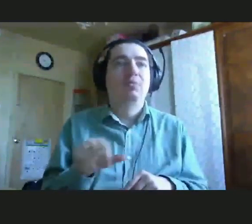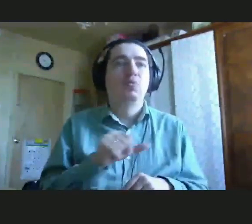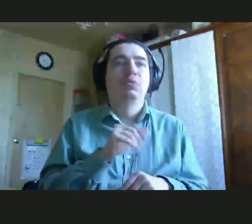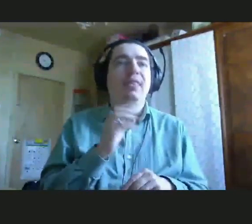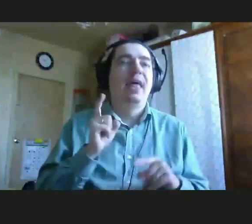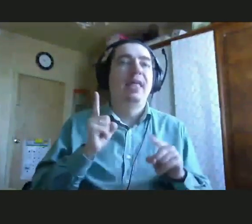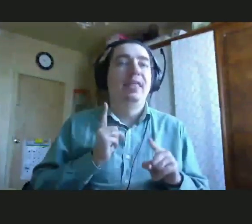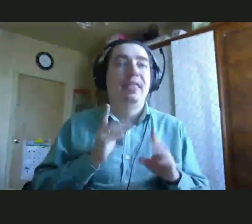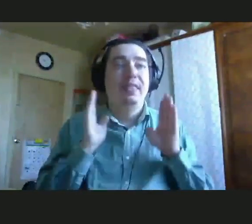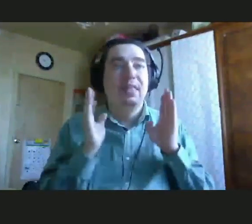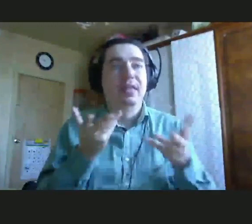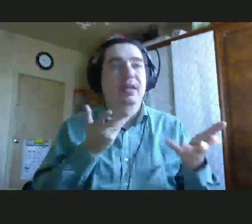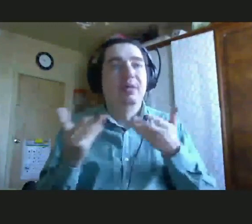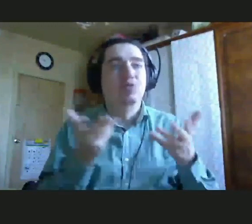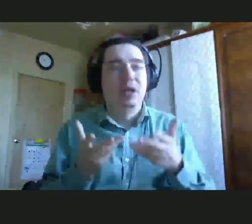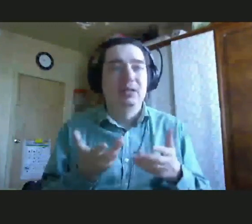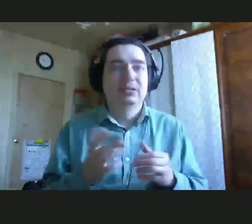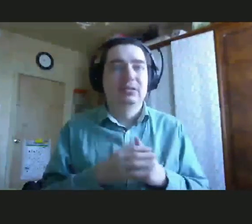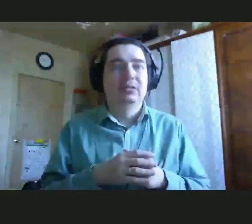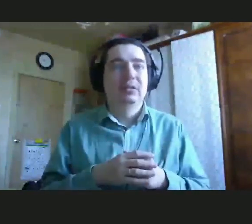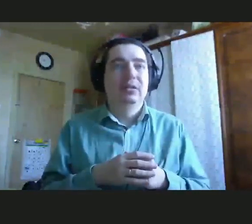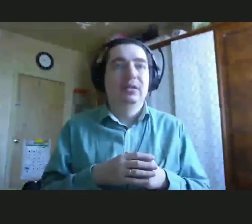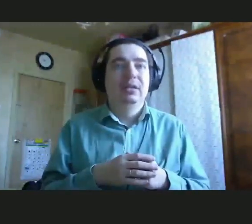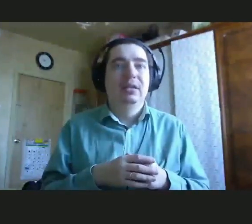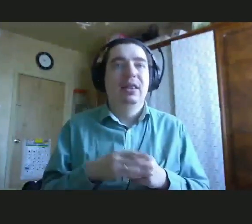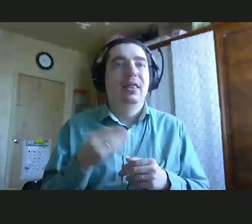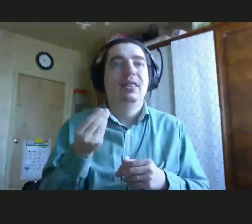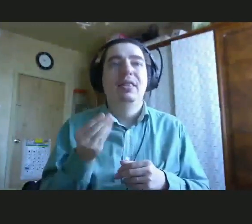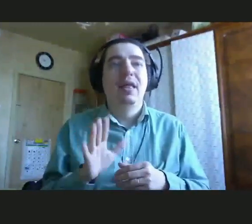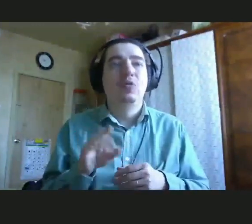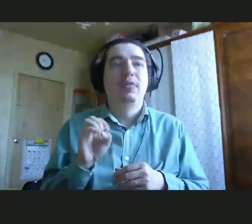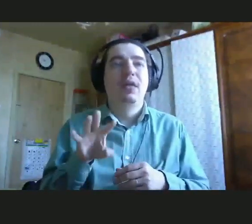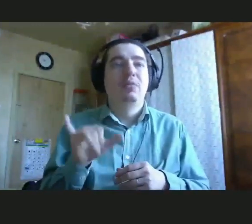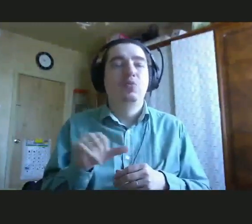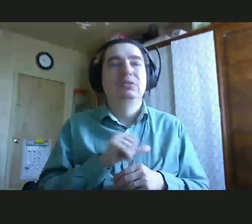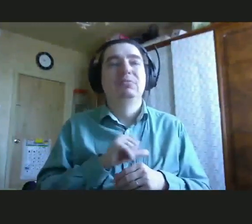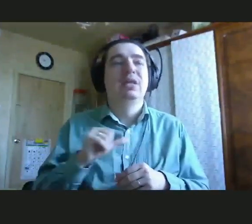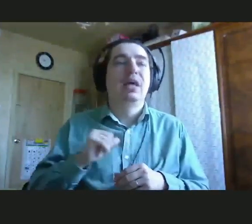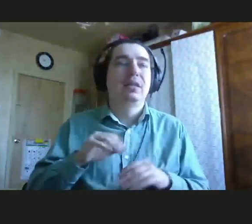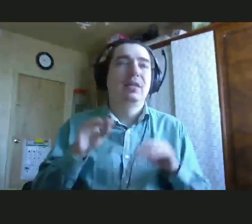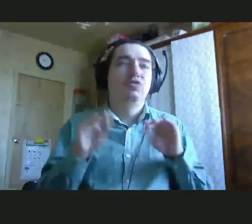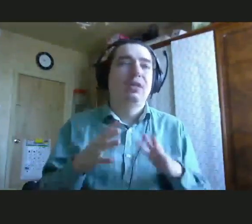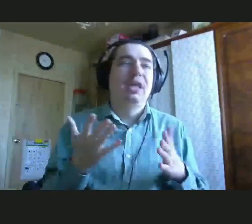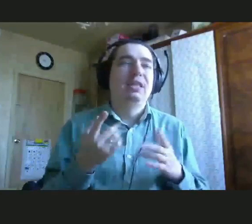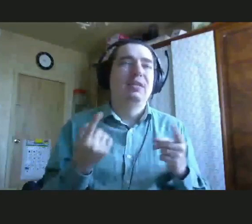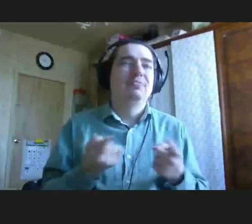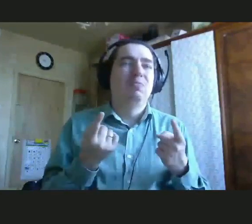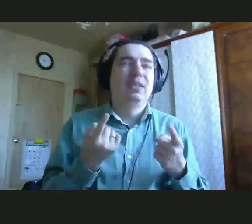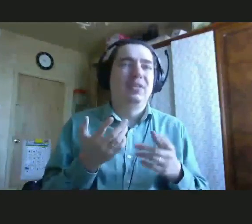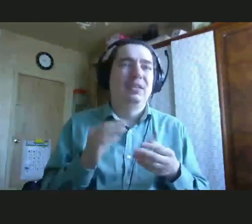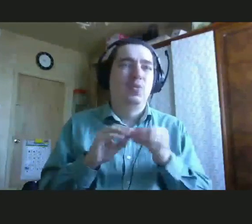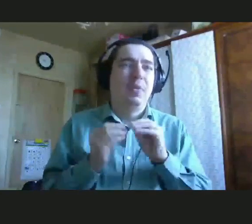общаться со сверстниками, не дает ему самостоятельно, там, решать какие-то свои сложности, вырабатывая